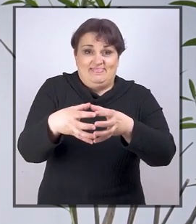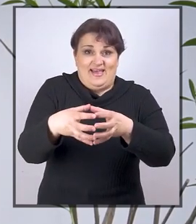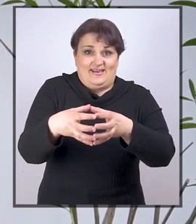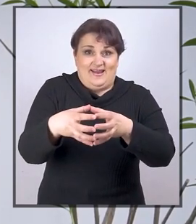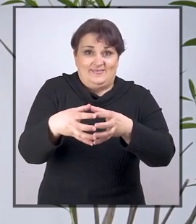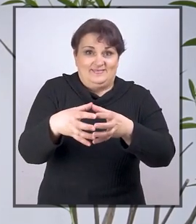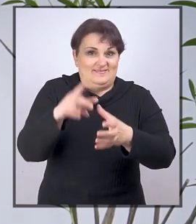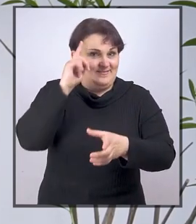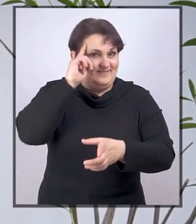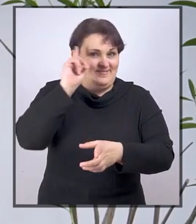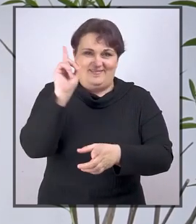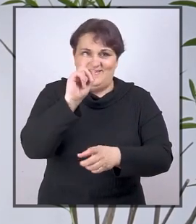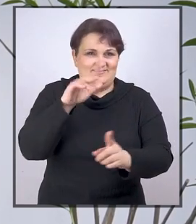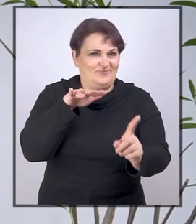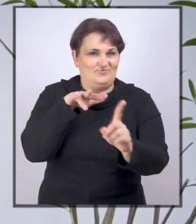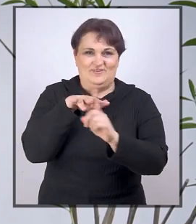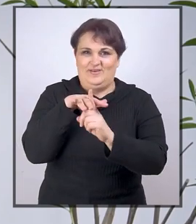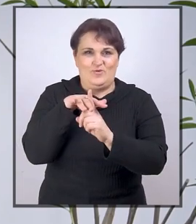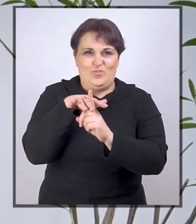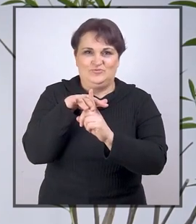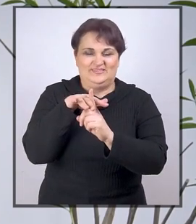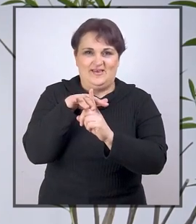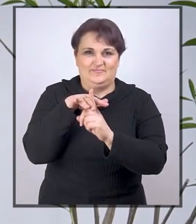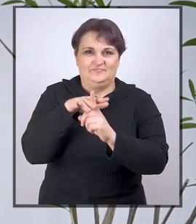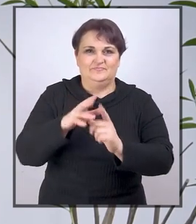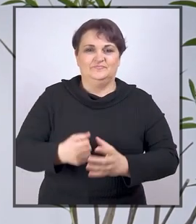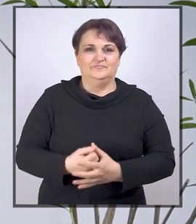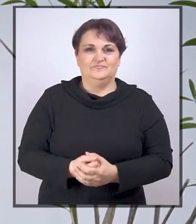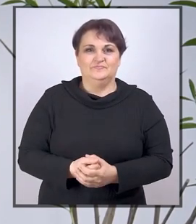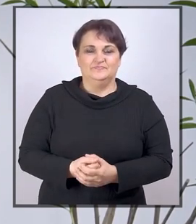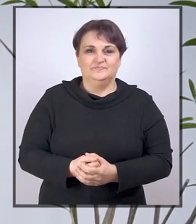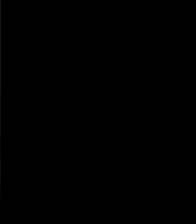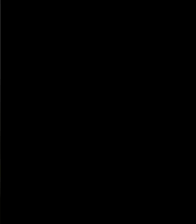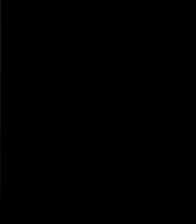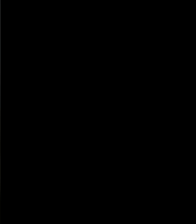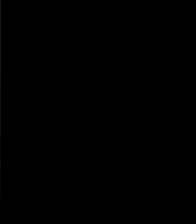Integracija ne znači inkluziju.